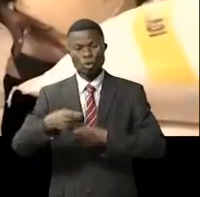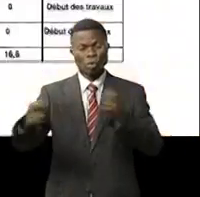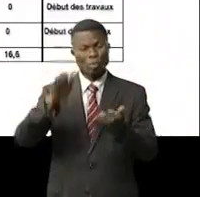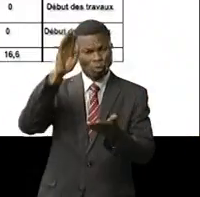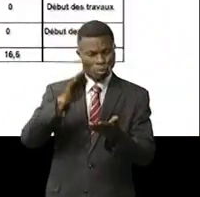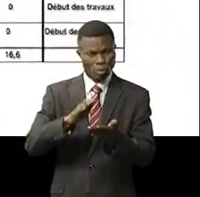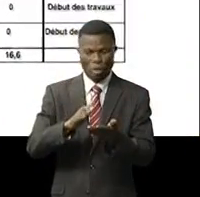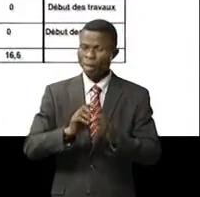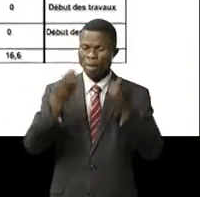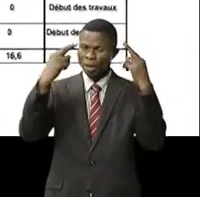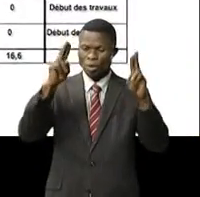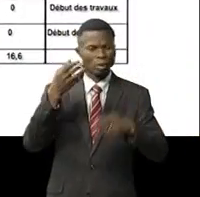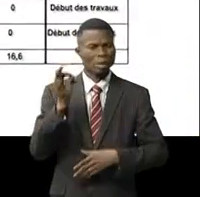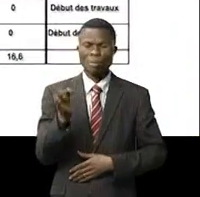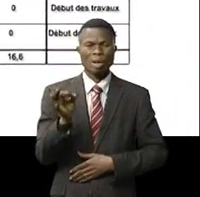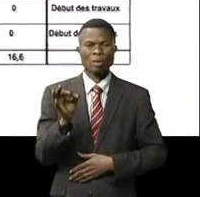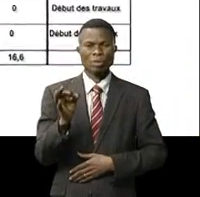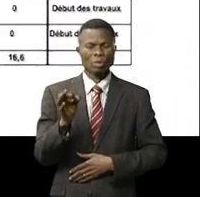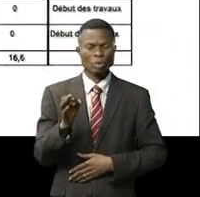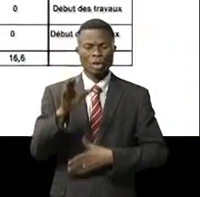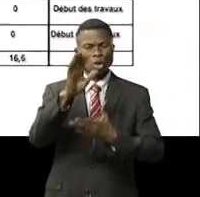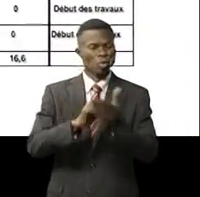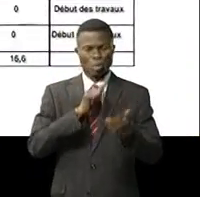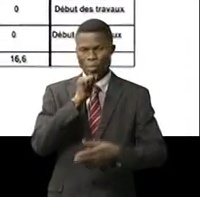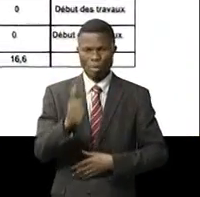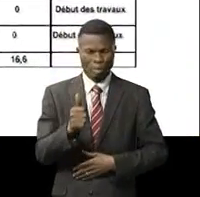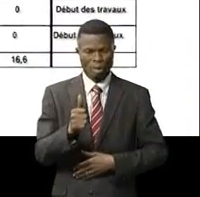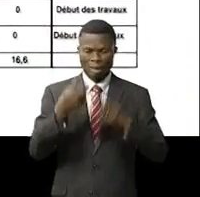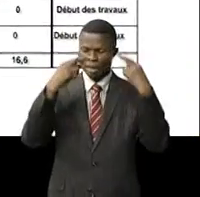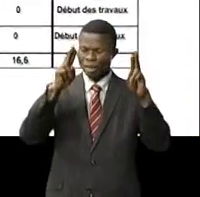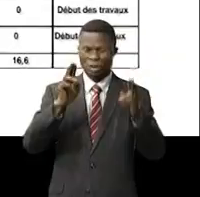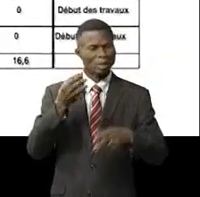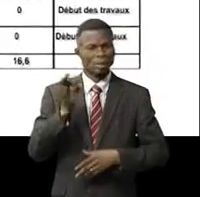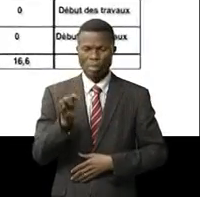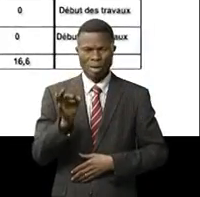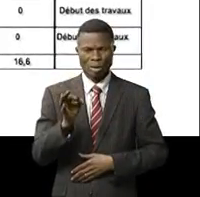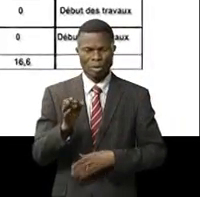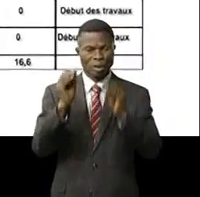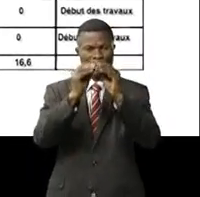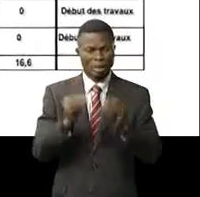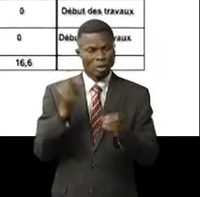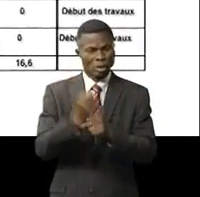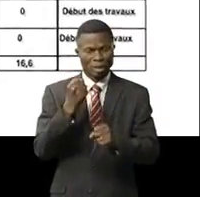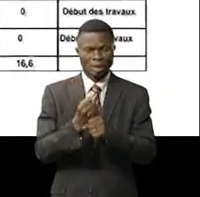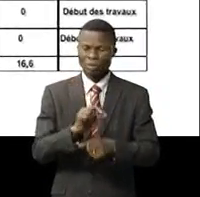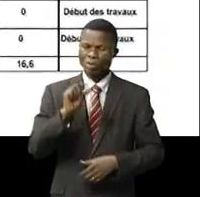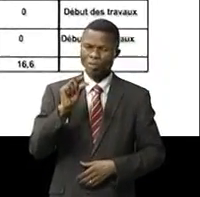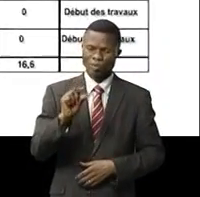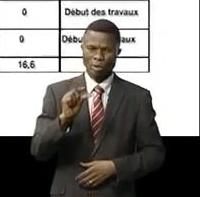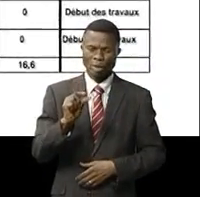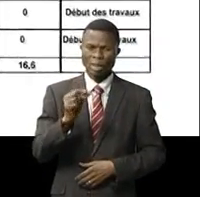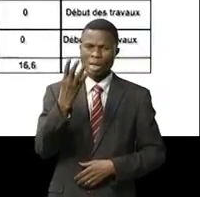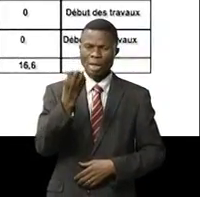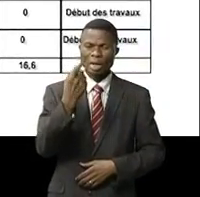le marché n'a pas à en croire. Le conseil principal du chef de l'État atteint ses objectifs et le taux de réalisation n'est que à